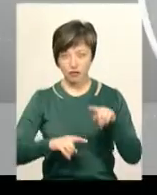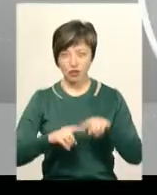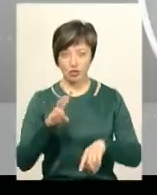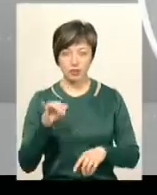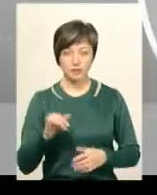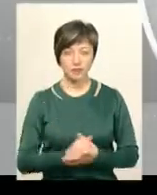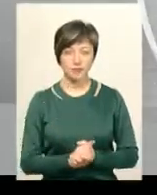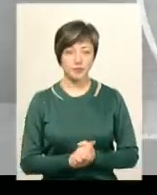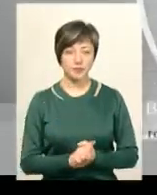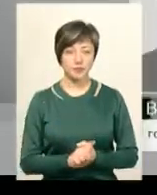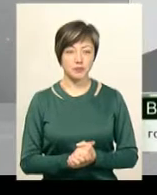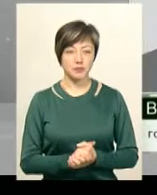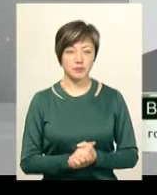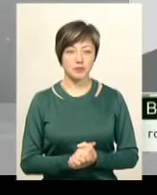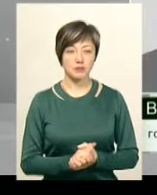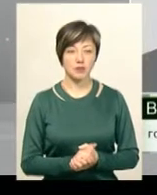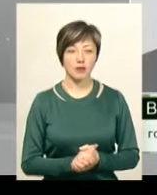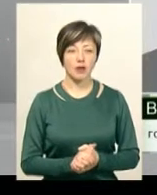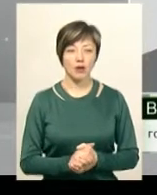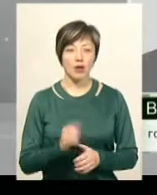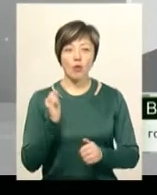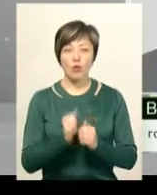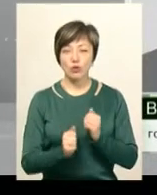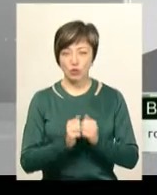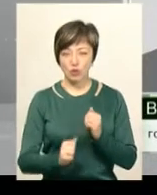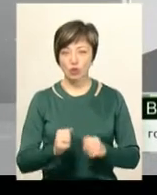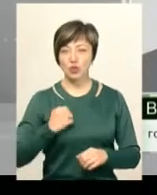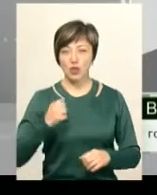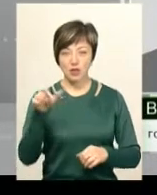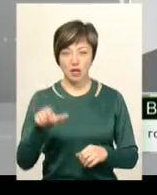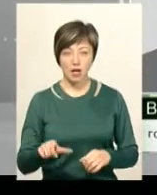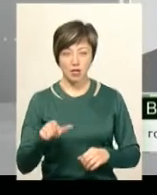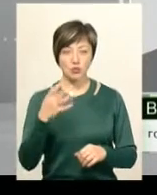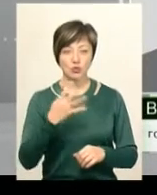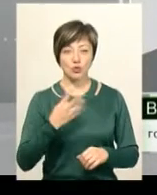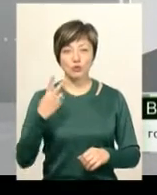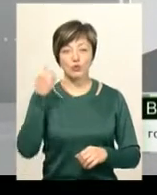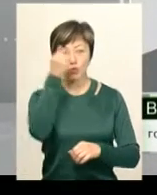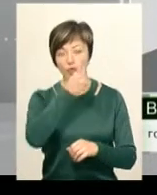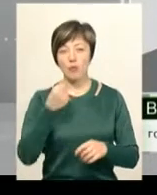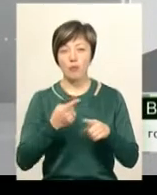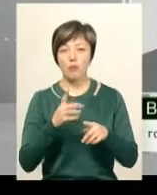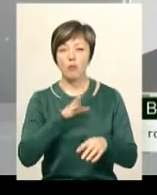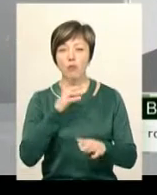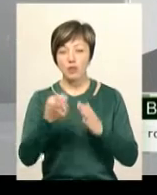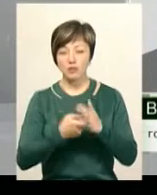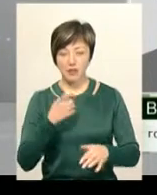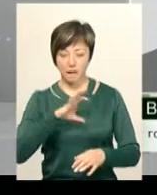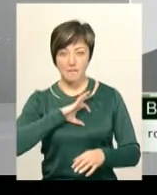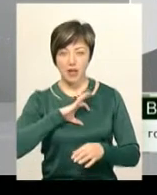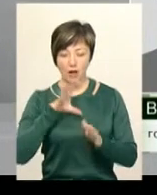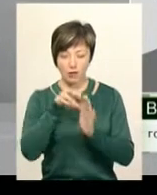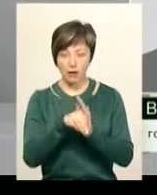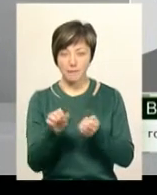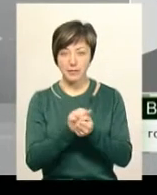У кожного солдата грудня 42-го року був особистий розпізнавальний медальйон. Це така капсулка, в якій була паперовий кладеш, де